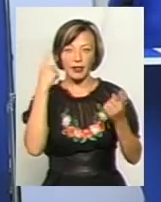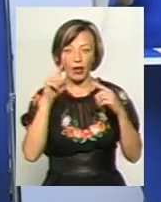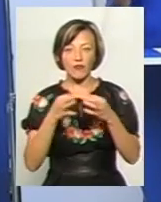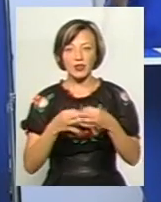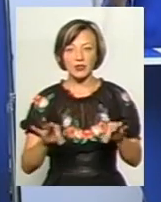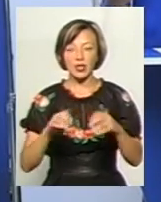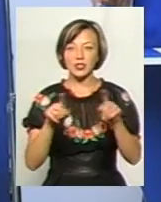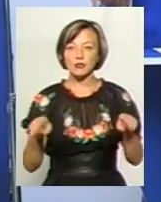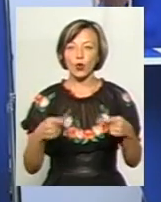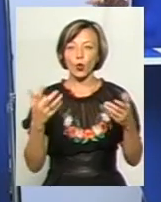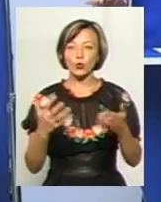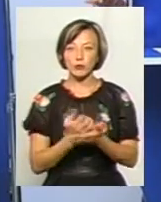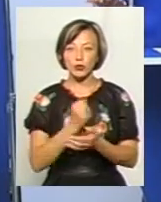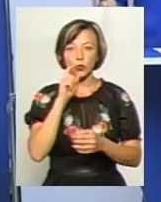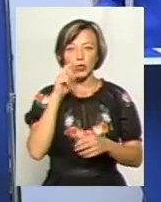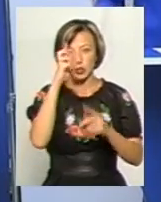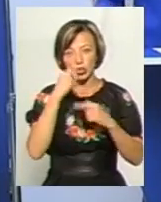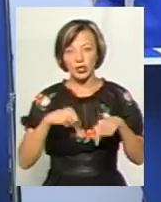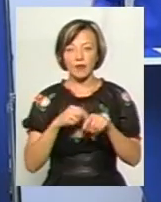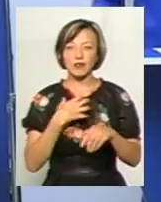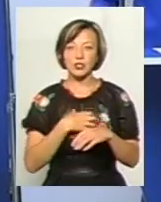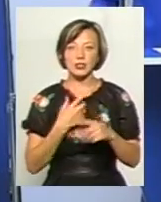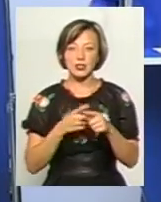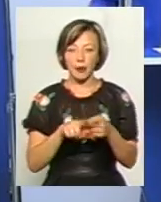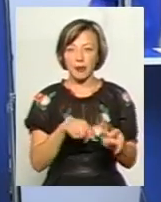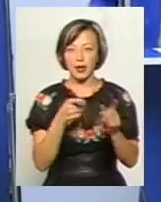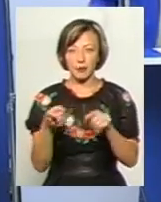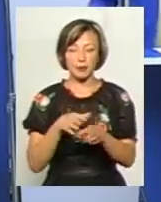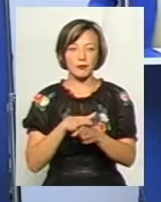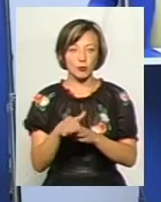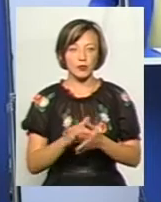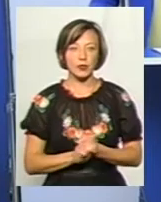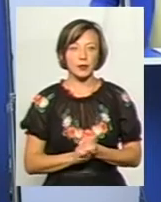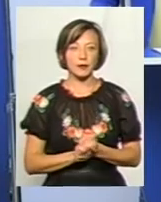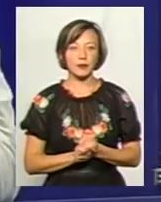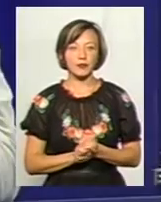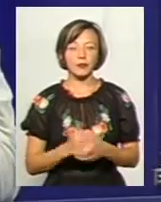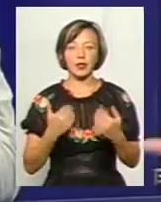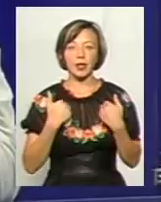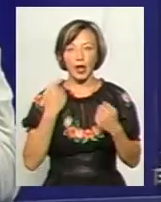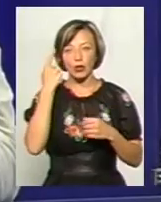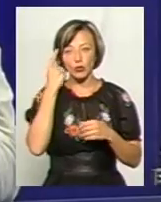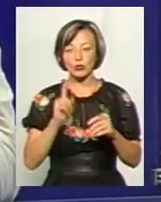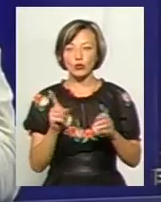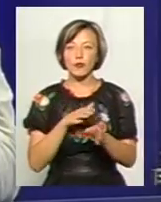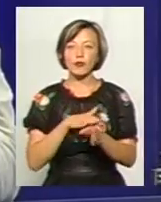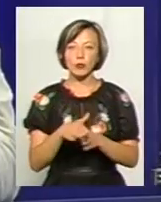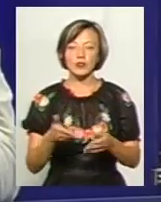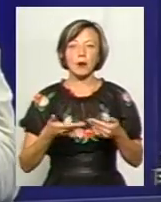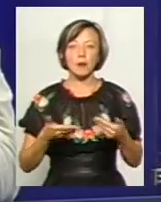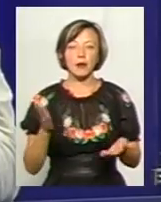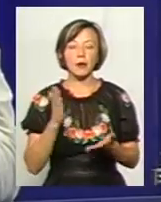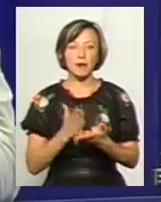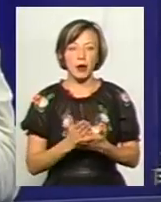успішної української держави. Важливо, цей перехід відбувся, на ваш погляд? Я гадаю, що відбувся, тому що ми мали,